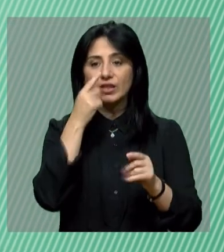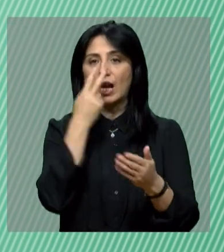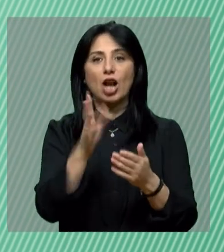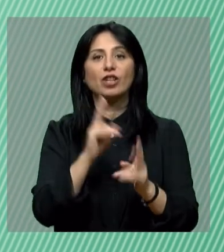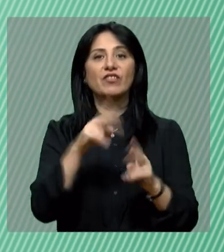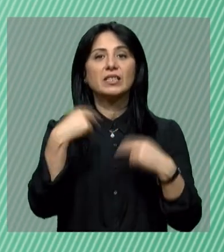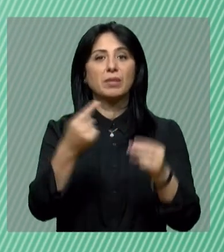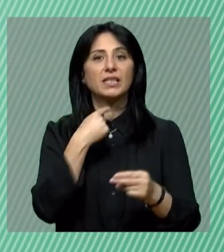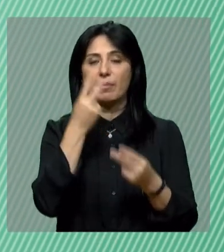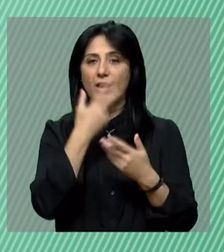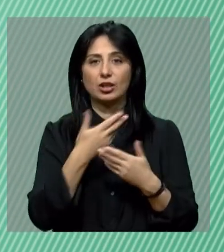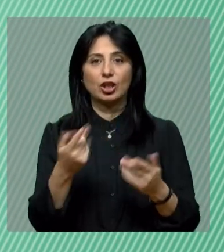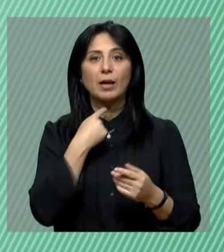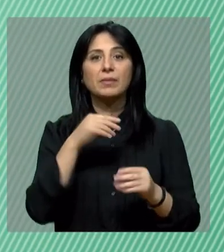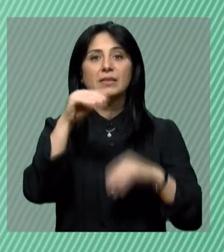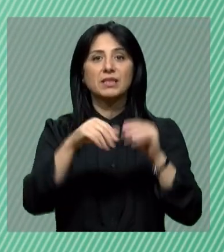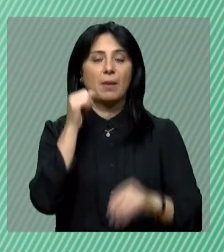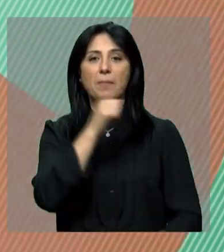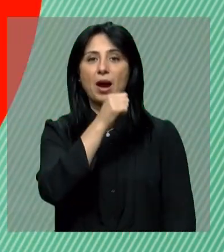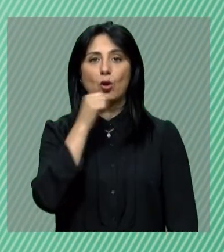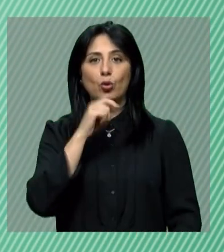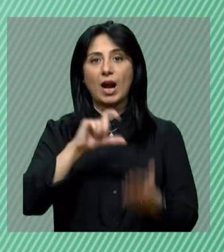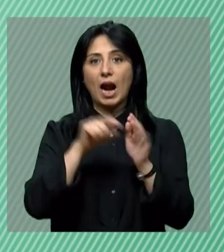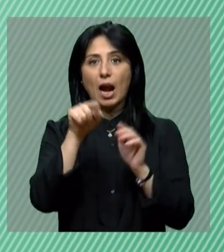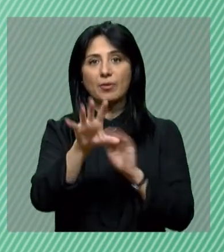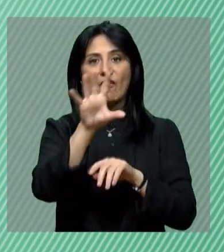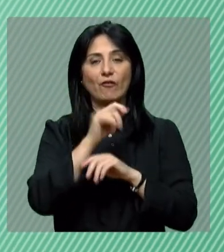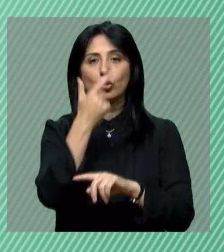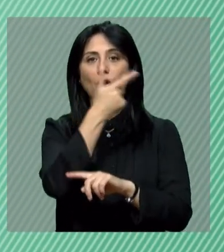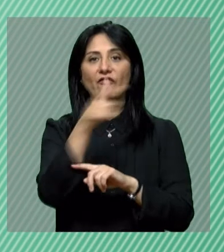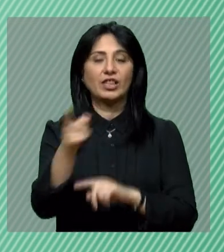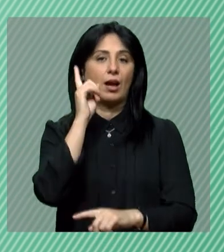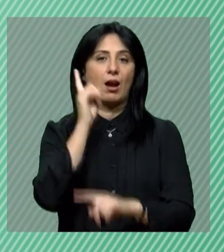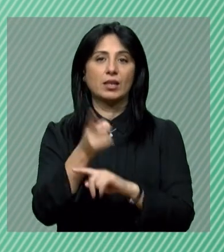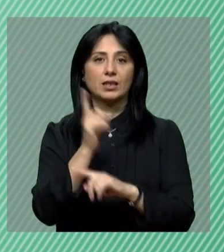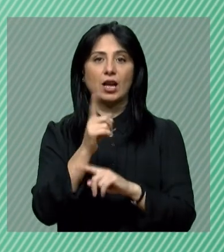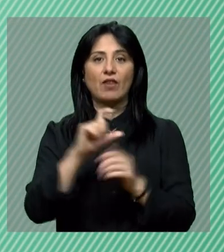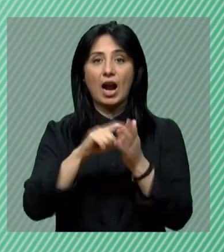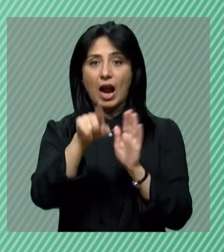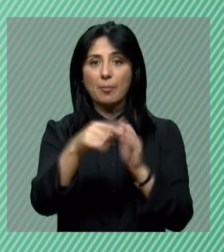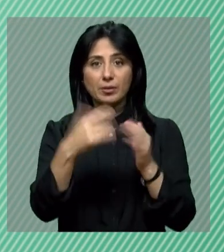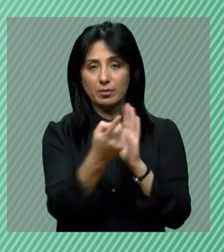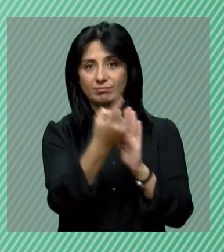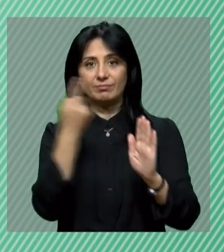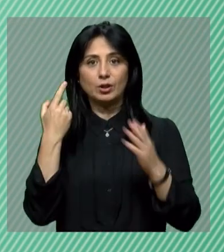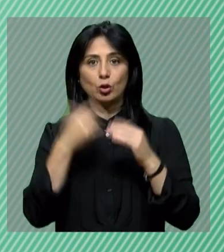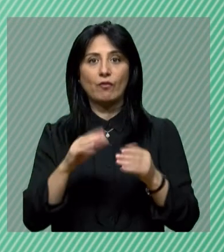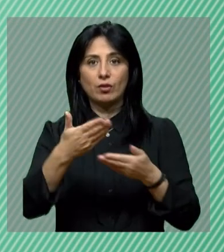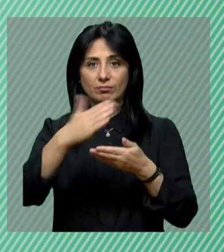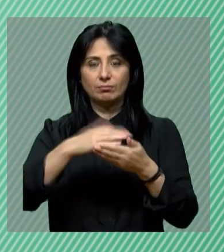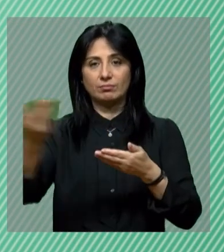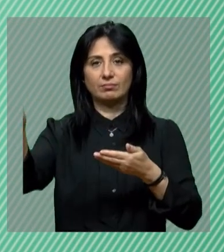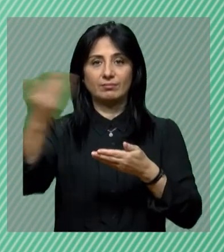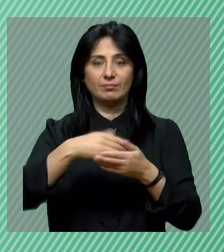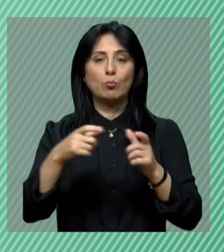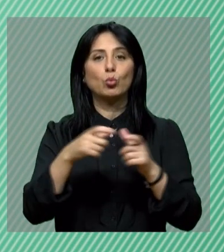չլինի, թե ում եք տվել ձեր ձայնը։ գվիարկությունը գաղթնի է, խծիկում արգելվում է լուսանկարել կամ տեսագրություն կատարել։ խծիկից դուրս գալուց հետո ծրարի մեջ տեղադրեք